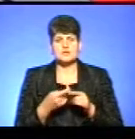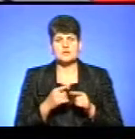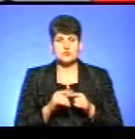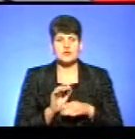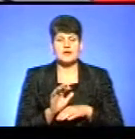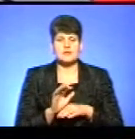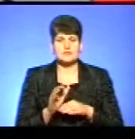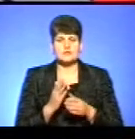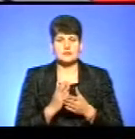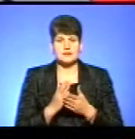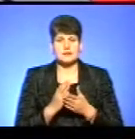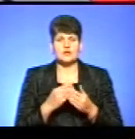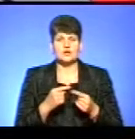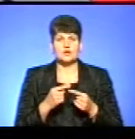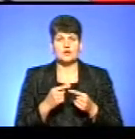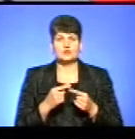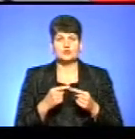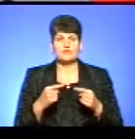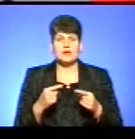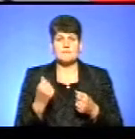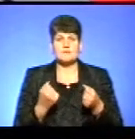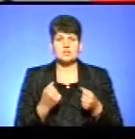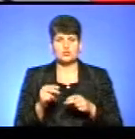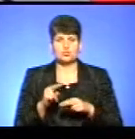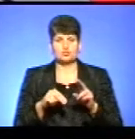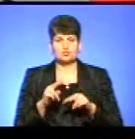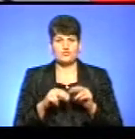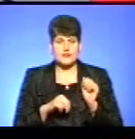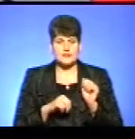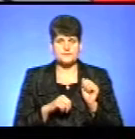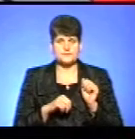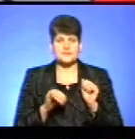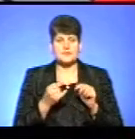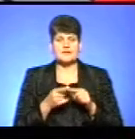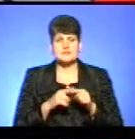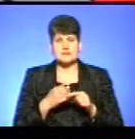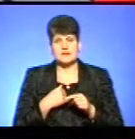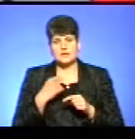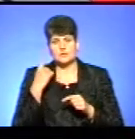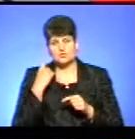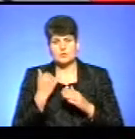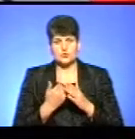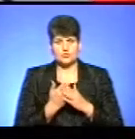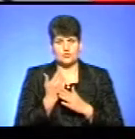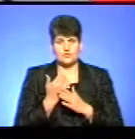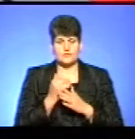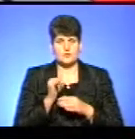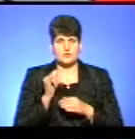становлять якраз товари машинобудування. І це, я думаю, що така нова тенденція